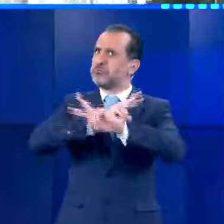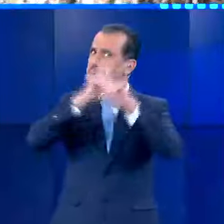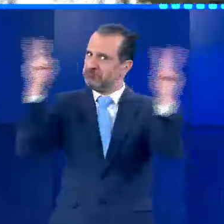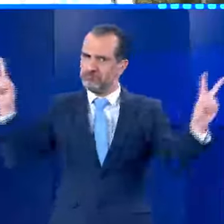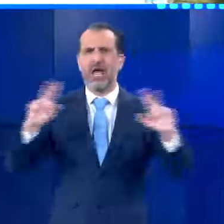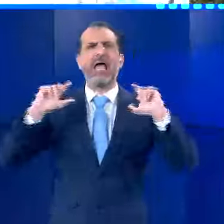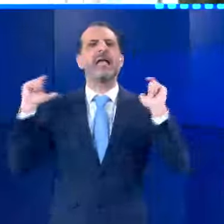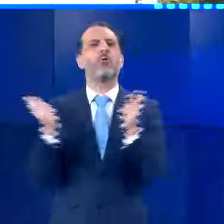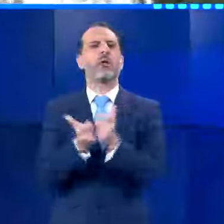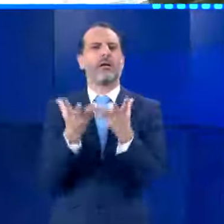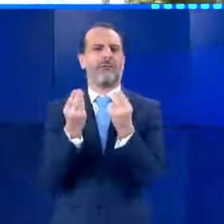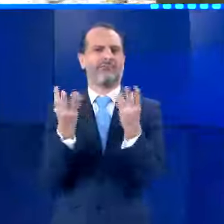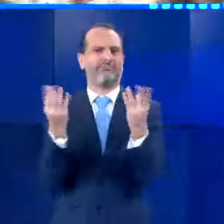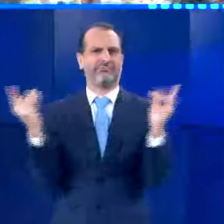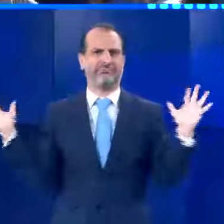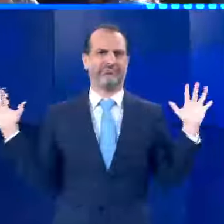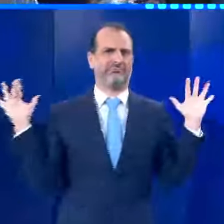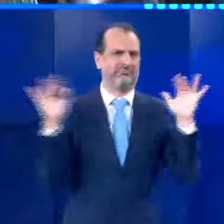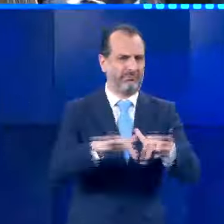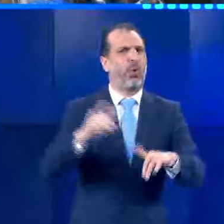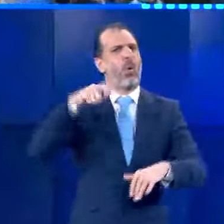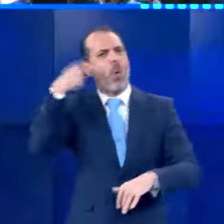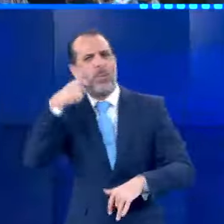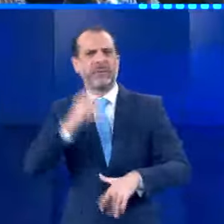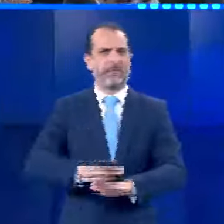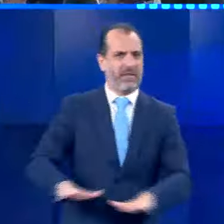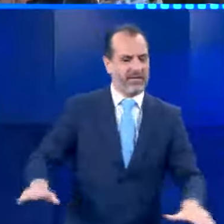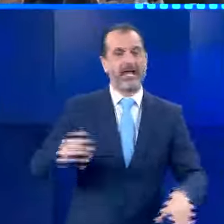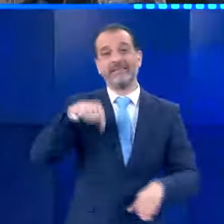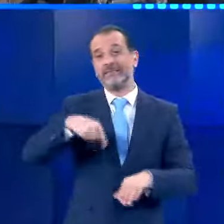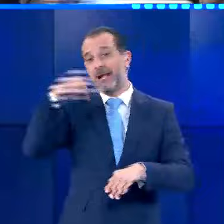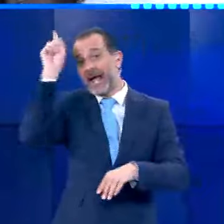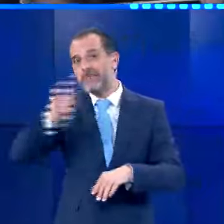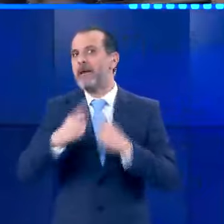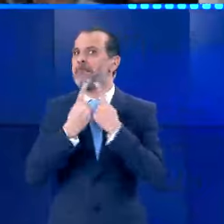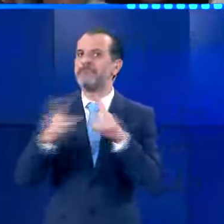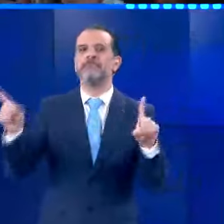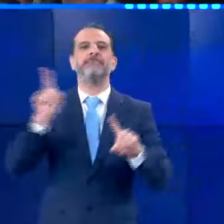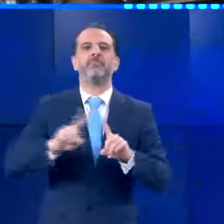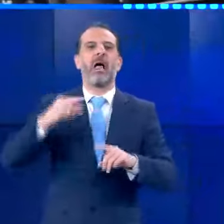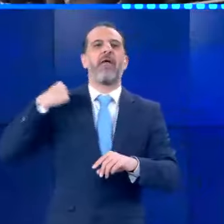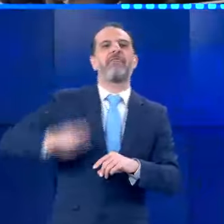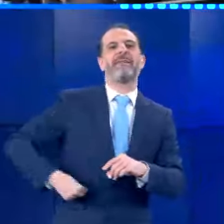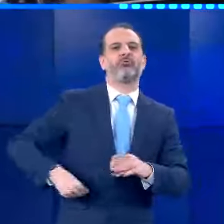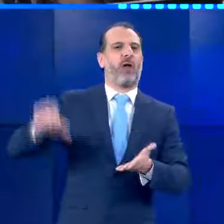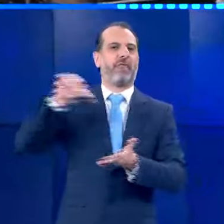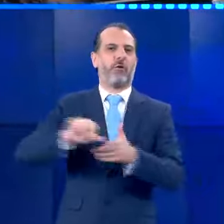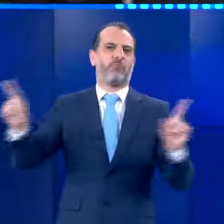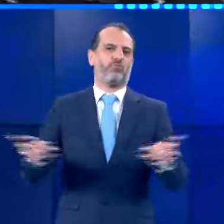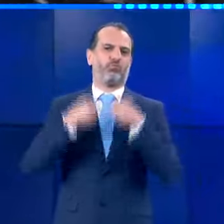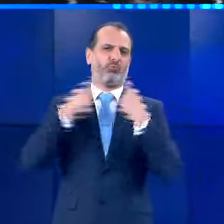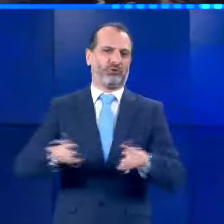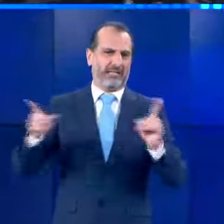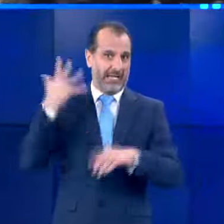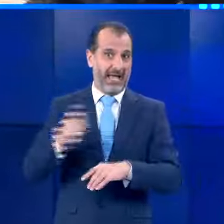παρακολουθήσουν την μαθητική παρέλαση, ενώ για ακόμα μία φορά, ξεχωριστήνοντας τη σημερινή ημέρα, έδωσε η φιλερμονική του Δήμου Αθηναίων. Το δικό τους